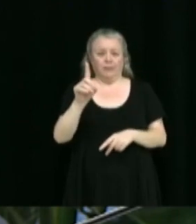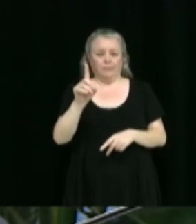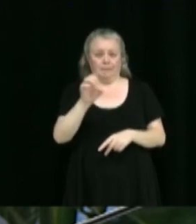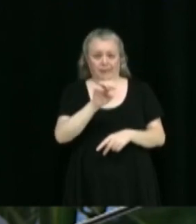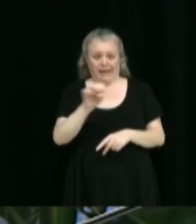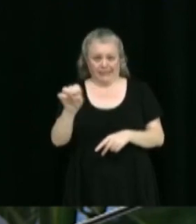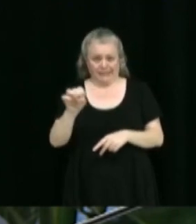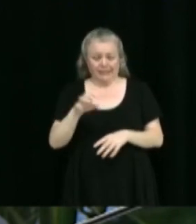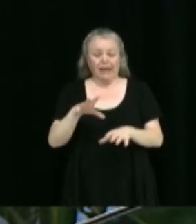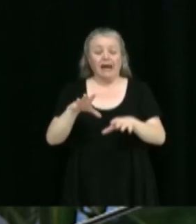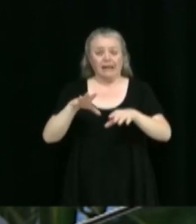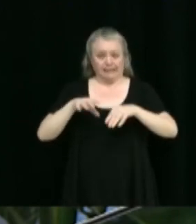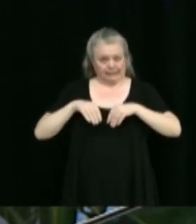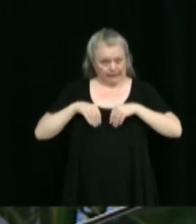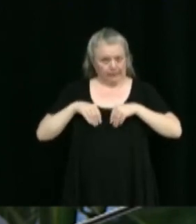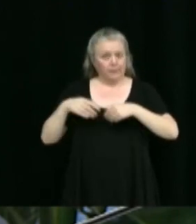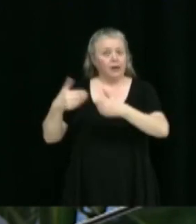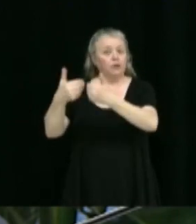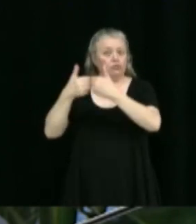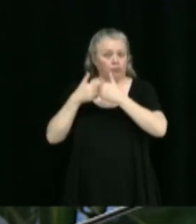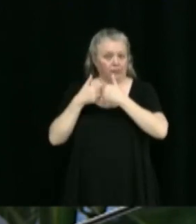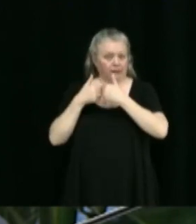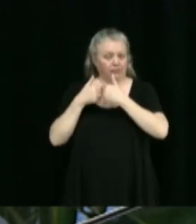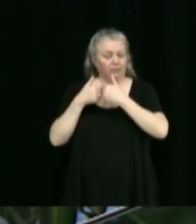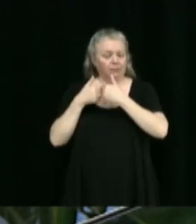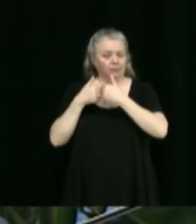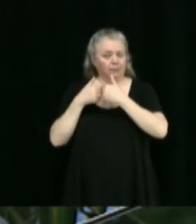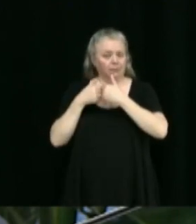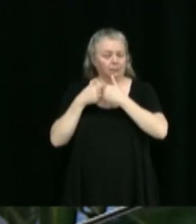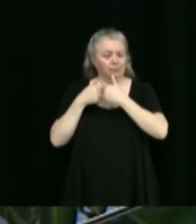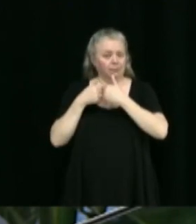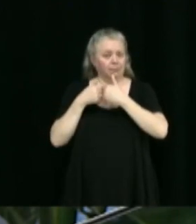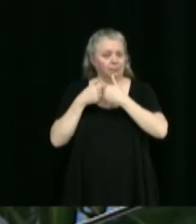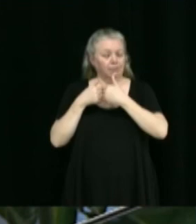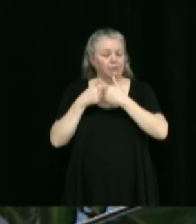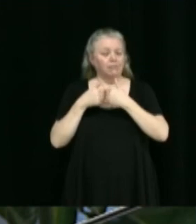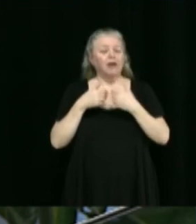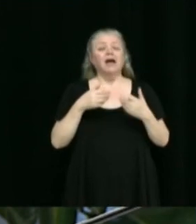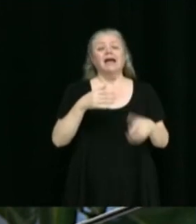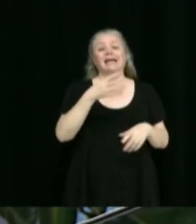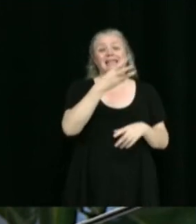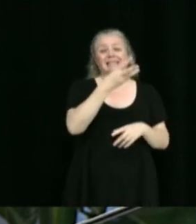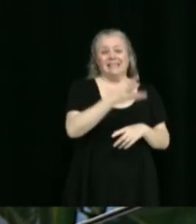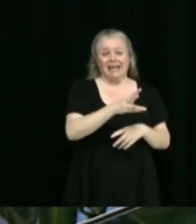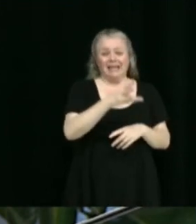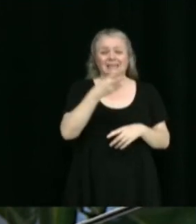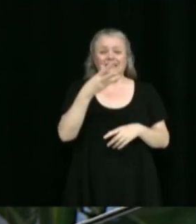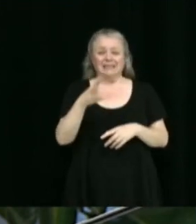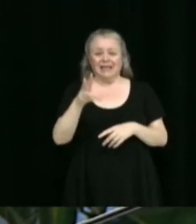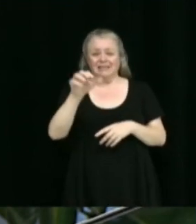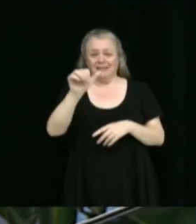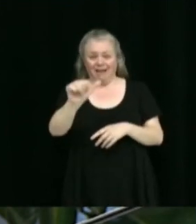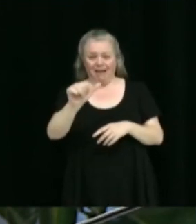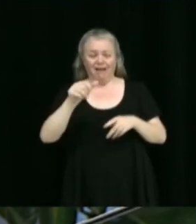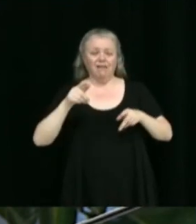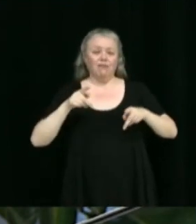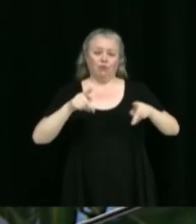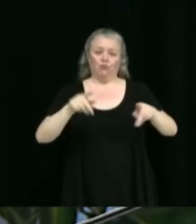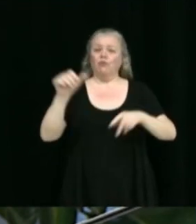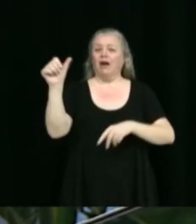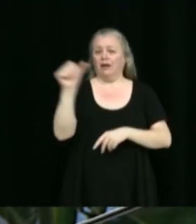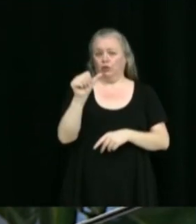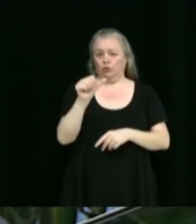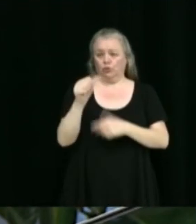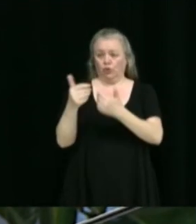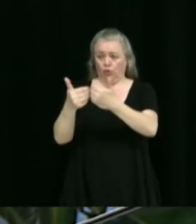il s'agit d'accepter la demande de dérogations mineures telles que présentées. Pour le 16 à 16 A rue de Lac-Duc, il s'agit d